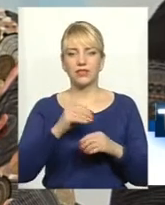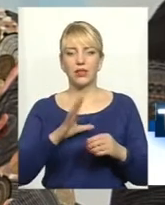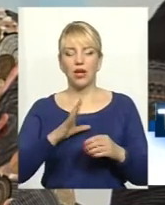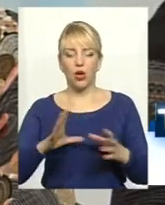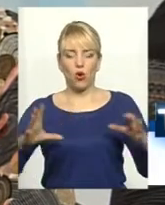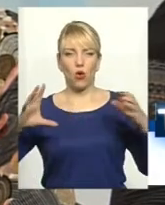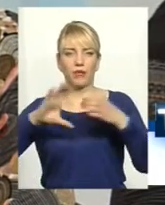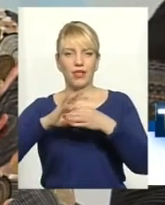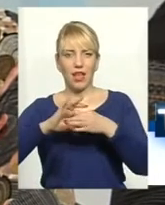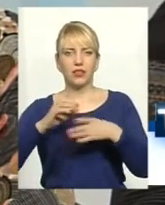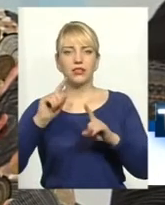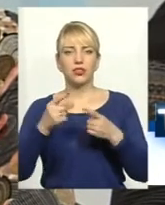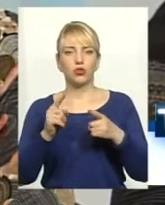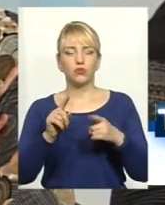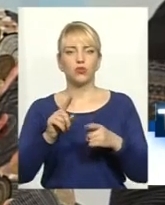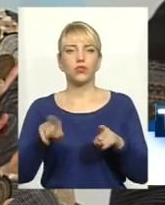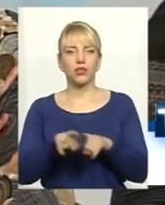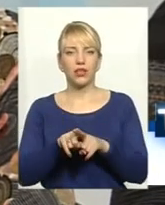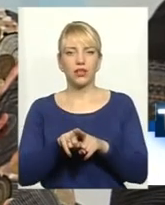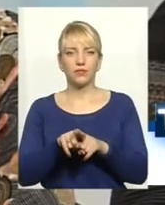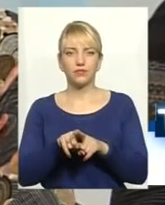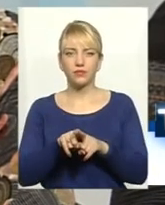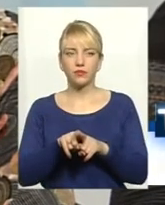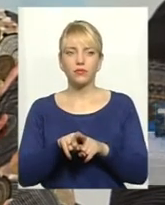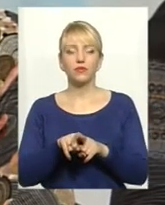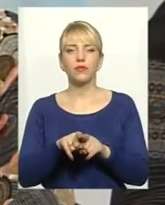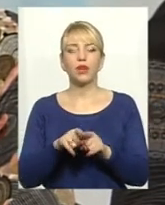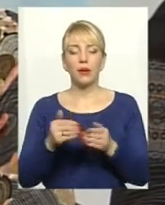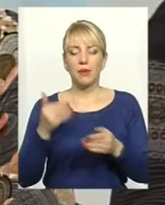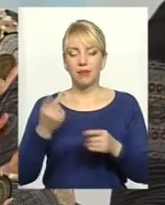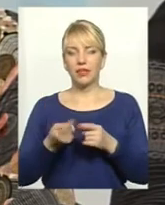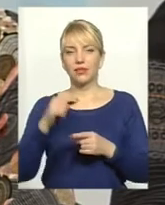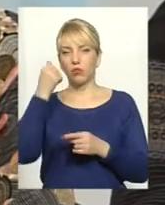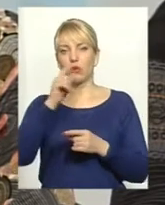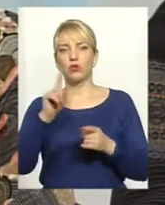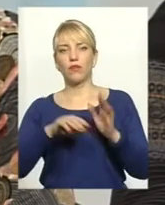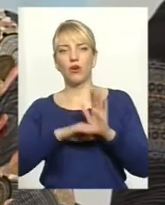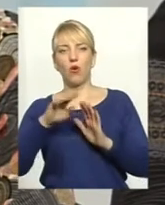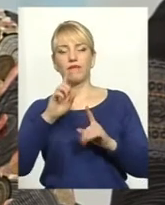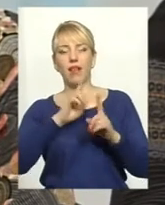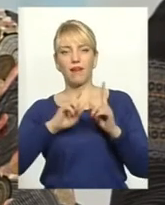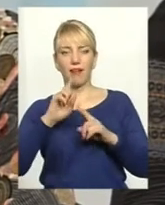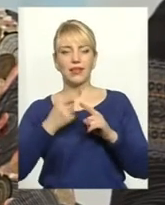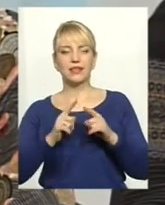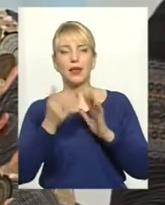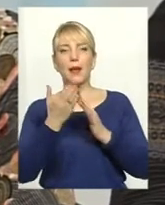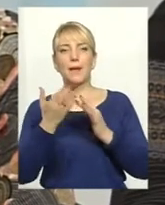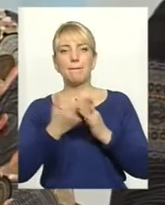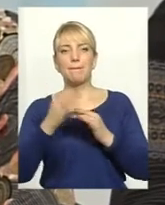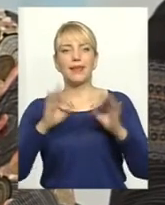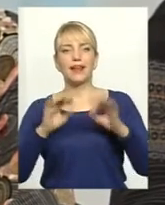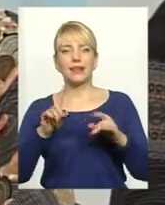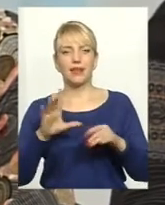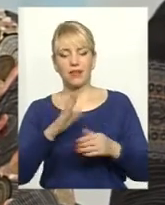так сталося перед цим роком, що Верховна Рада ті пільги, які мали, але вони всього